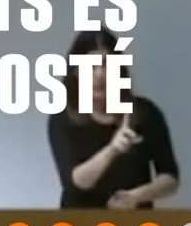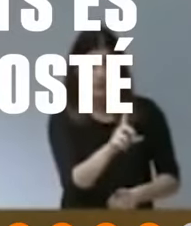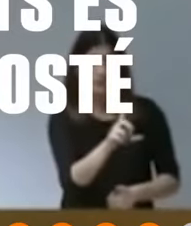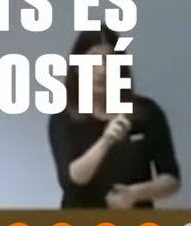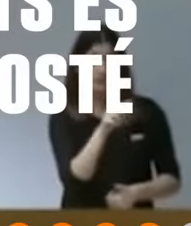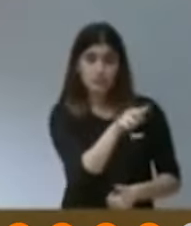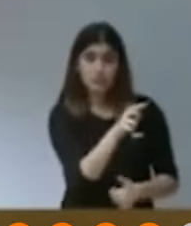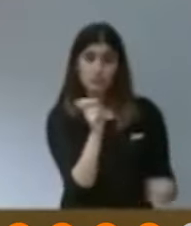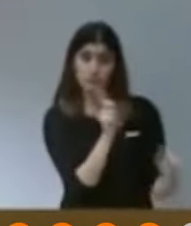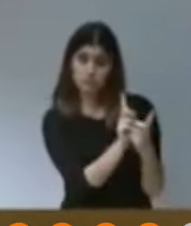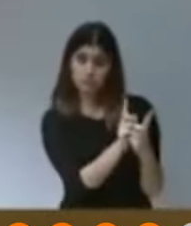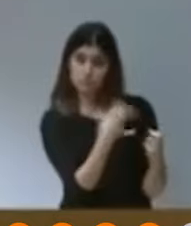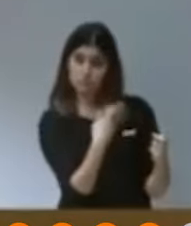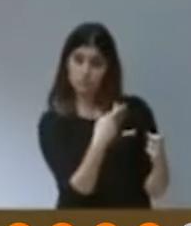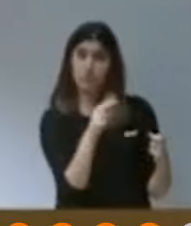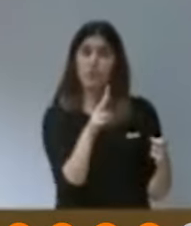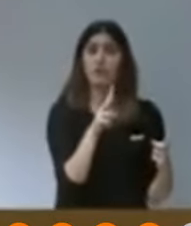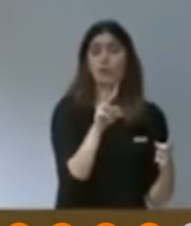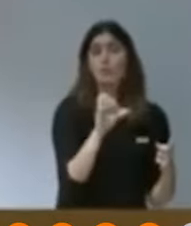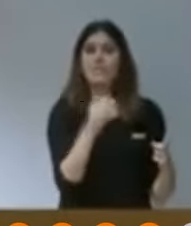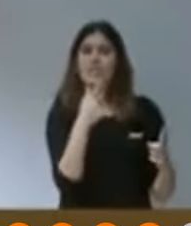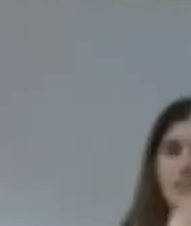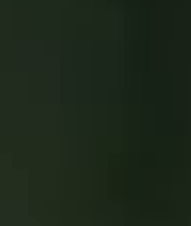vostè, de vostè, com li parlo jo a vostè, d'acord?